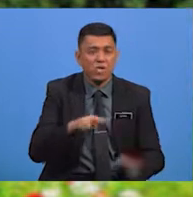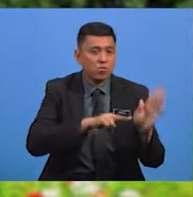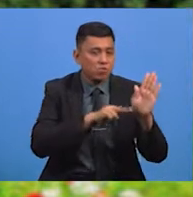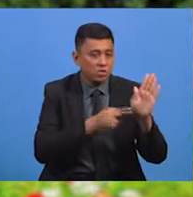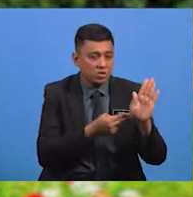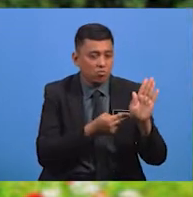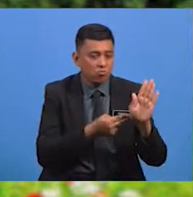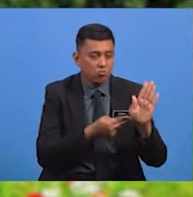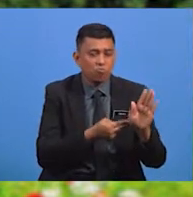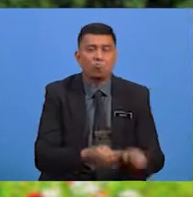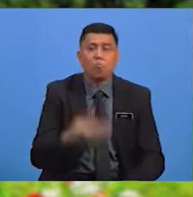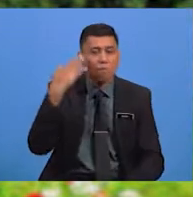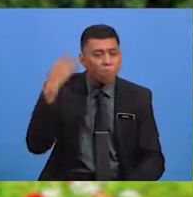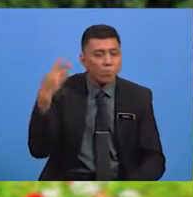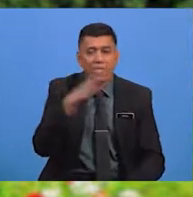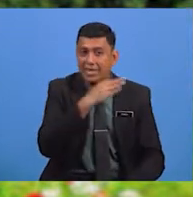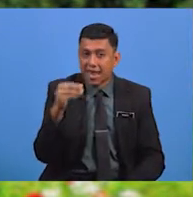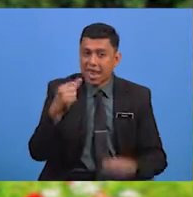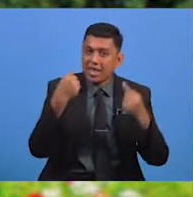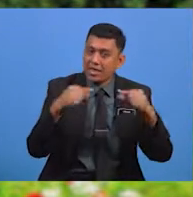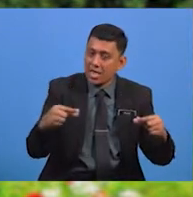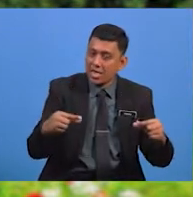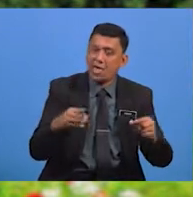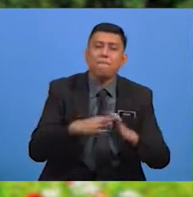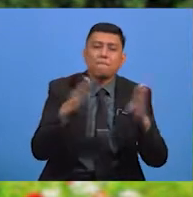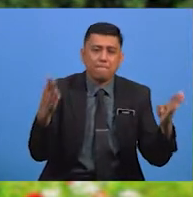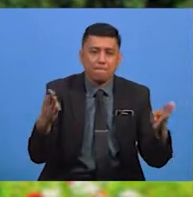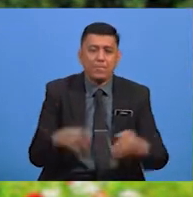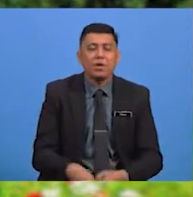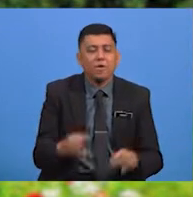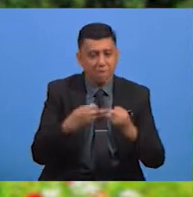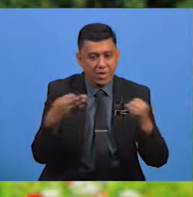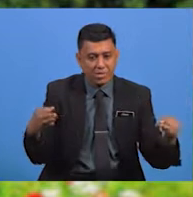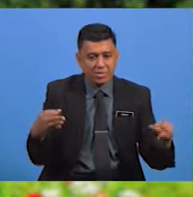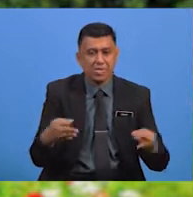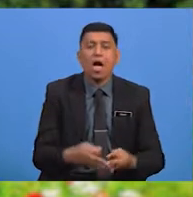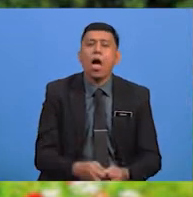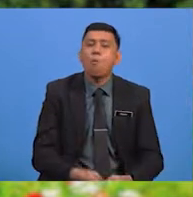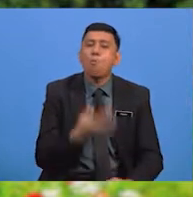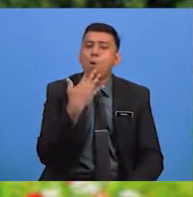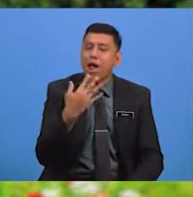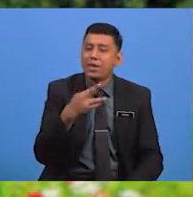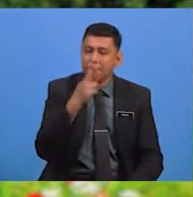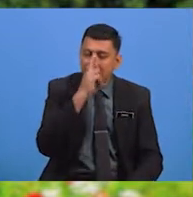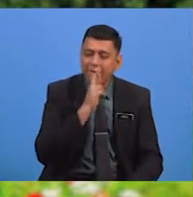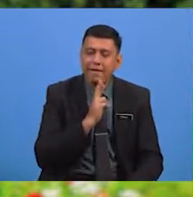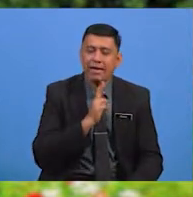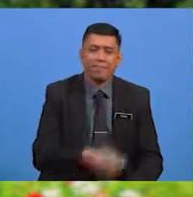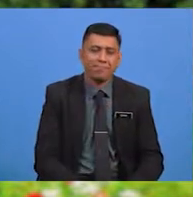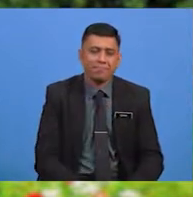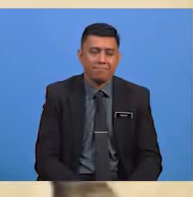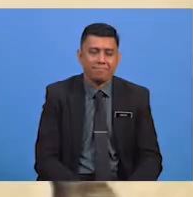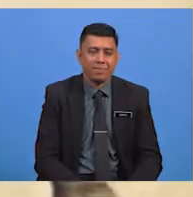Unsur Bunyi Dan Gaya Bahasa Bagi Frasa Berwarna Merah Ini Sila Jawab